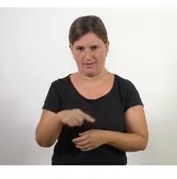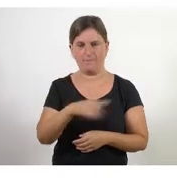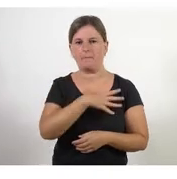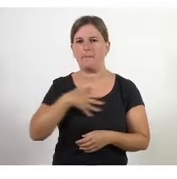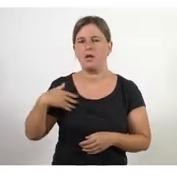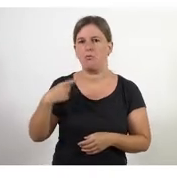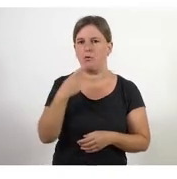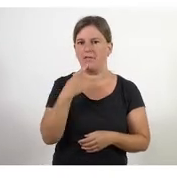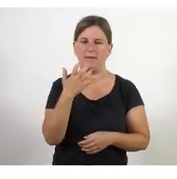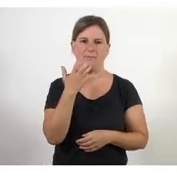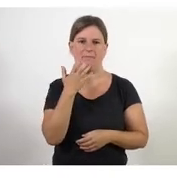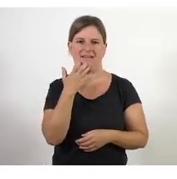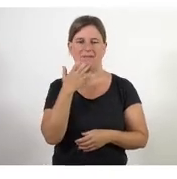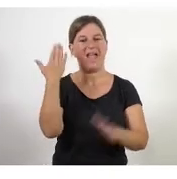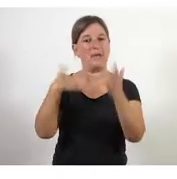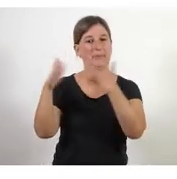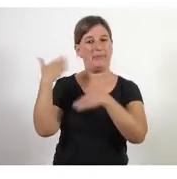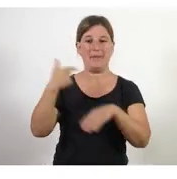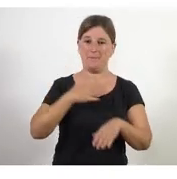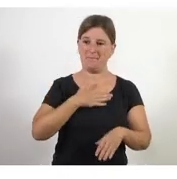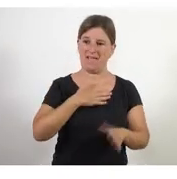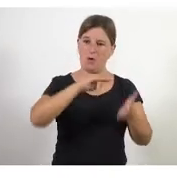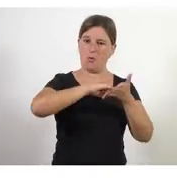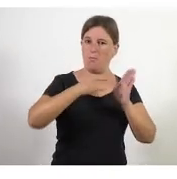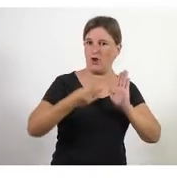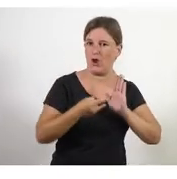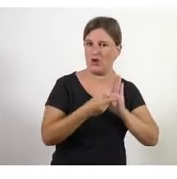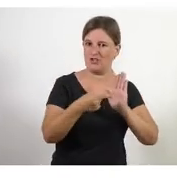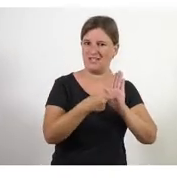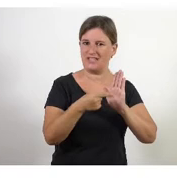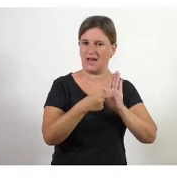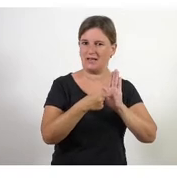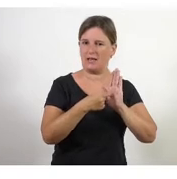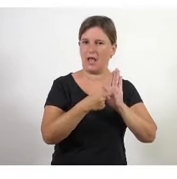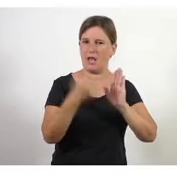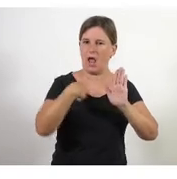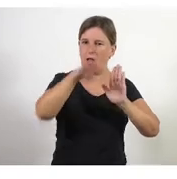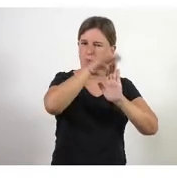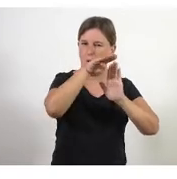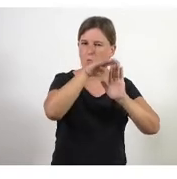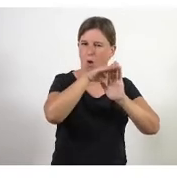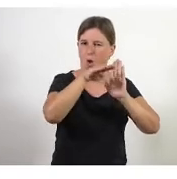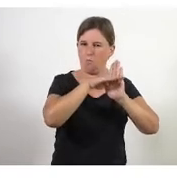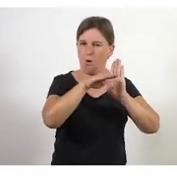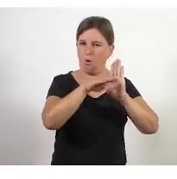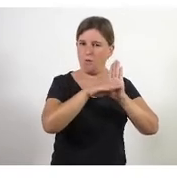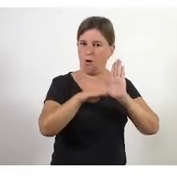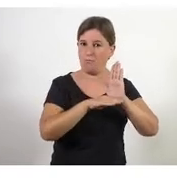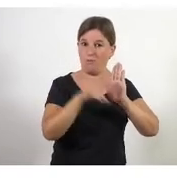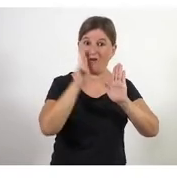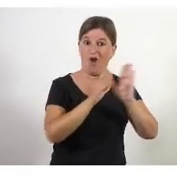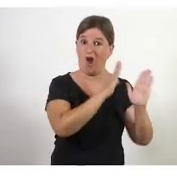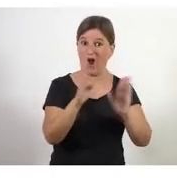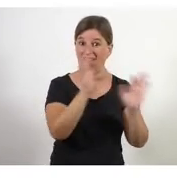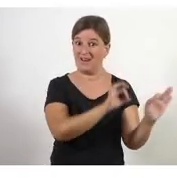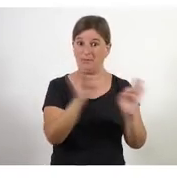que si tu tenies projectes amb una determinada planificació és possible o és probable que ja no